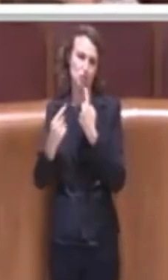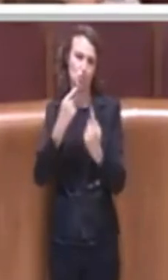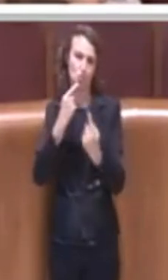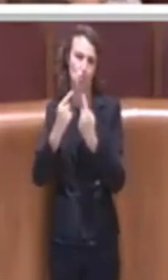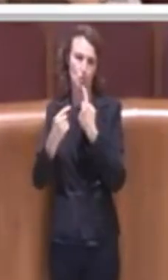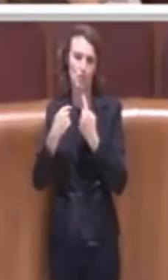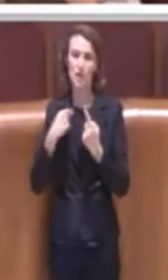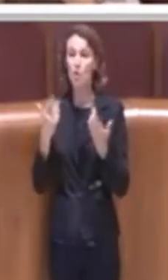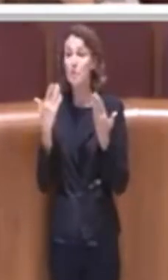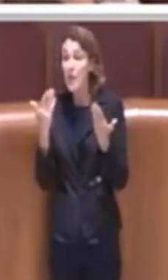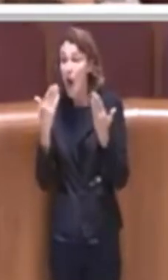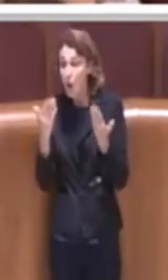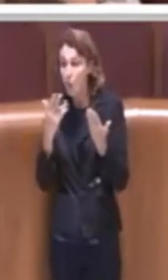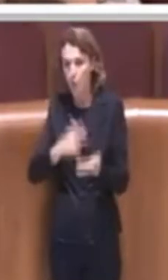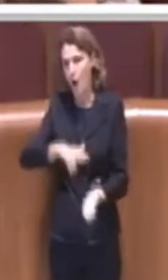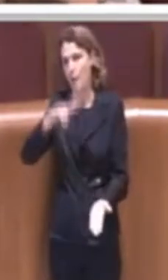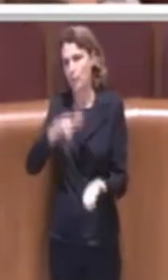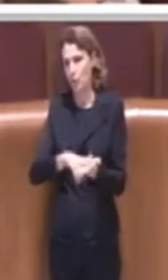auguro ad approvarla.